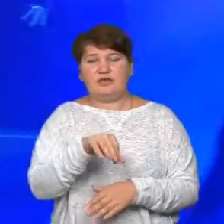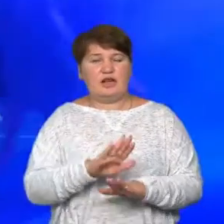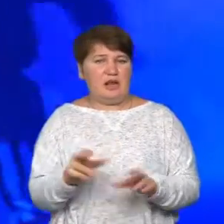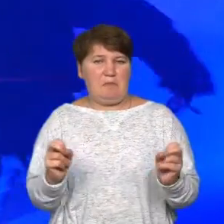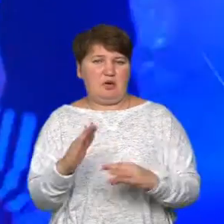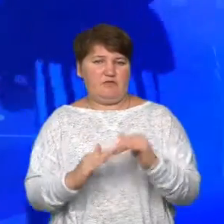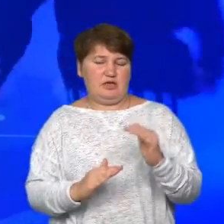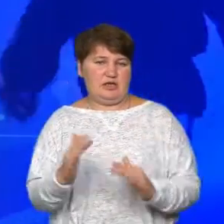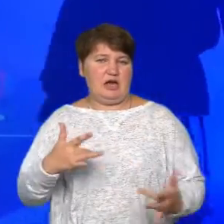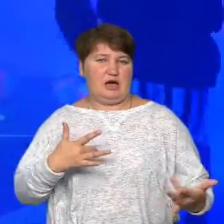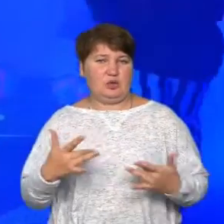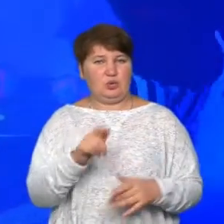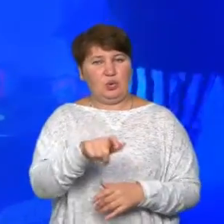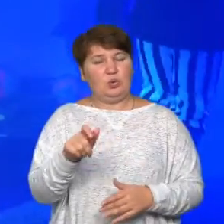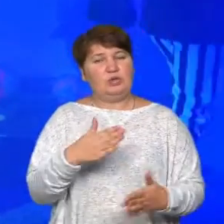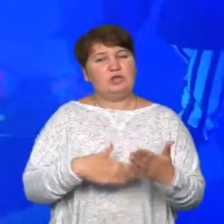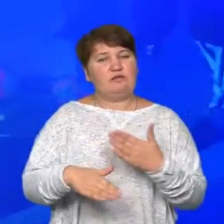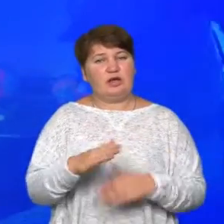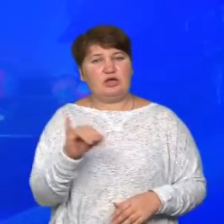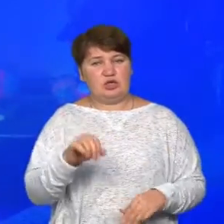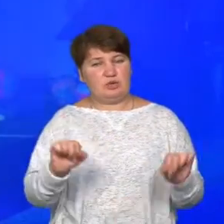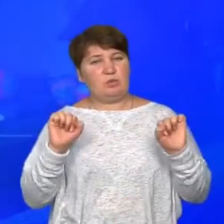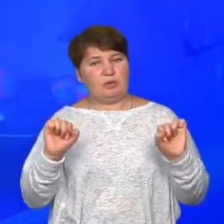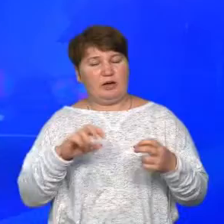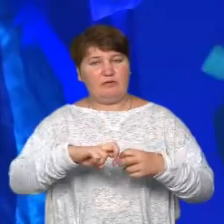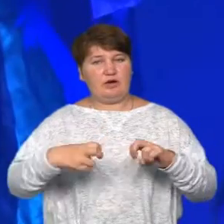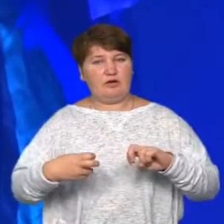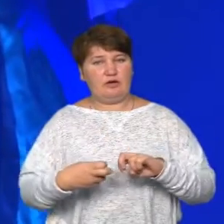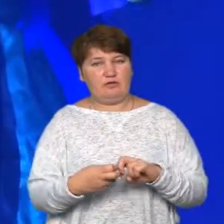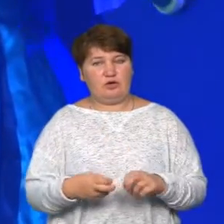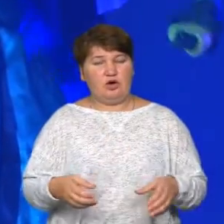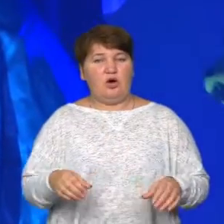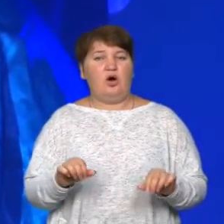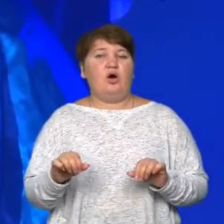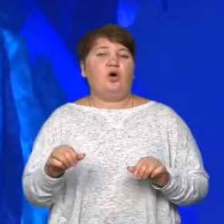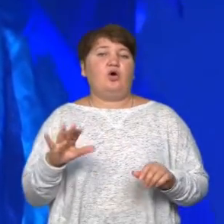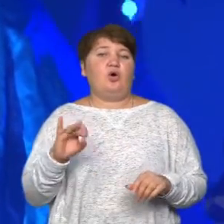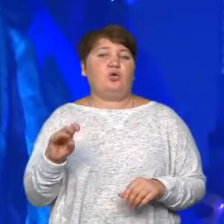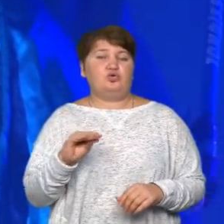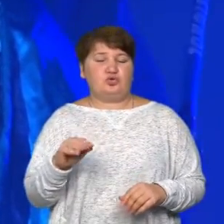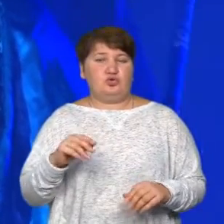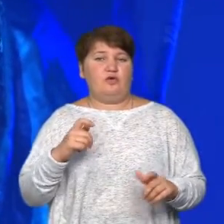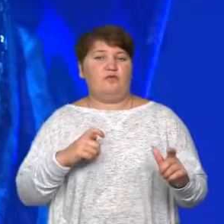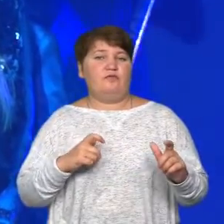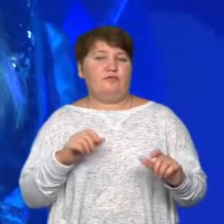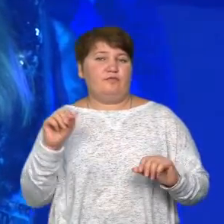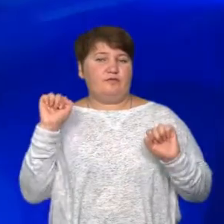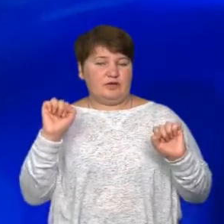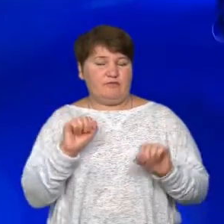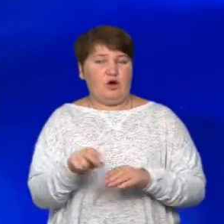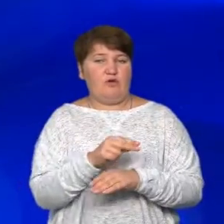актори. Це люди з інвалідністю та спортсмени Івано-Франківського коледжу фізвиховання. Біатлоністка-учасниця